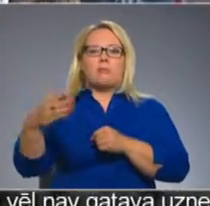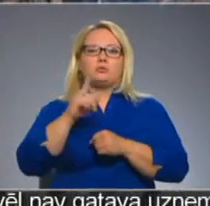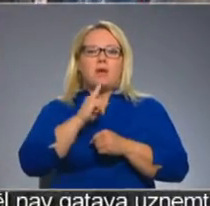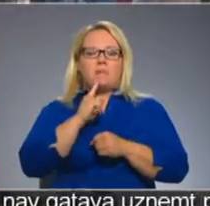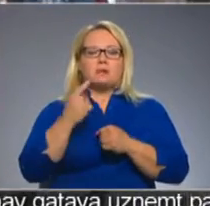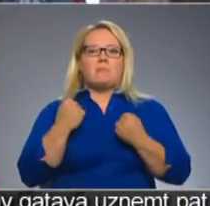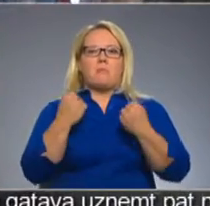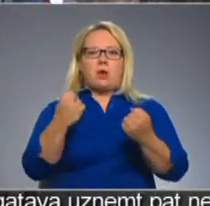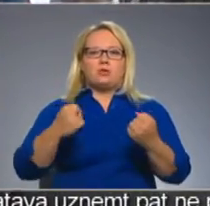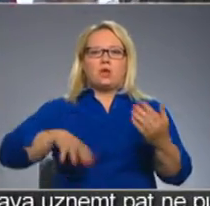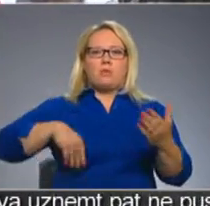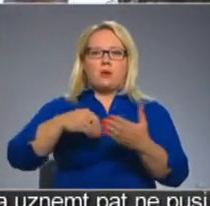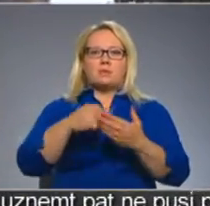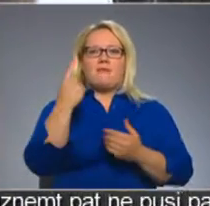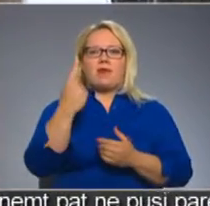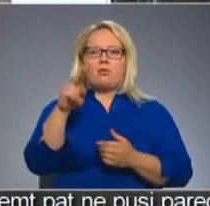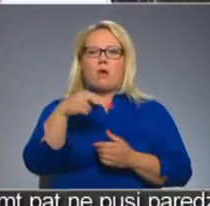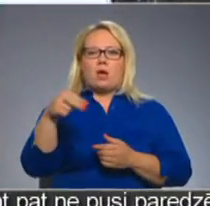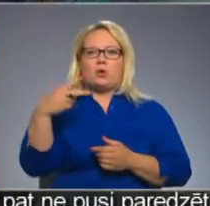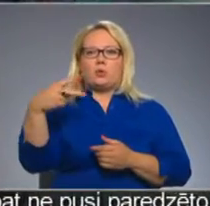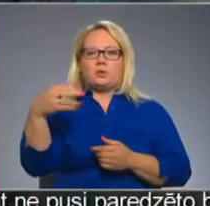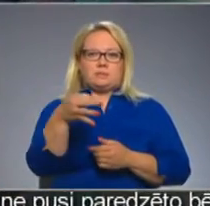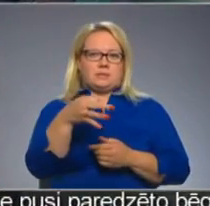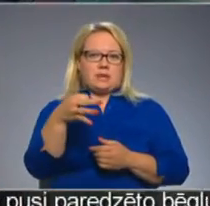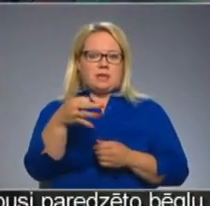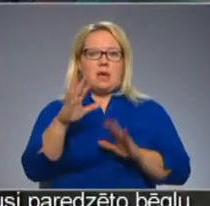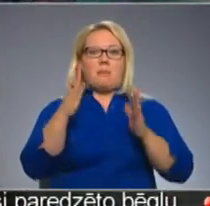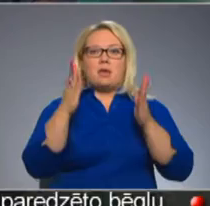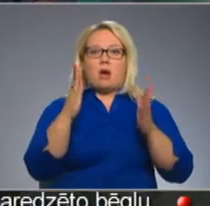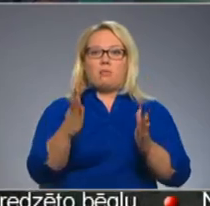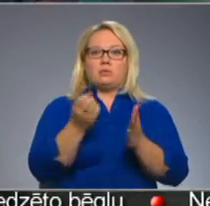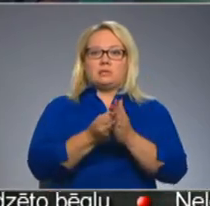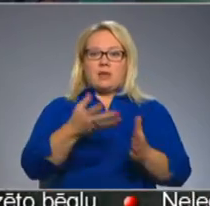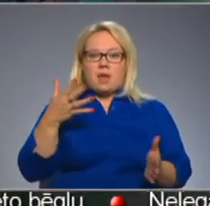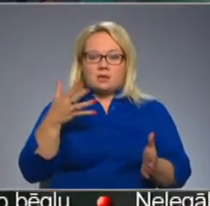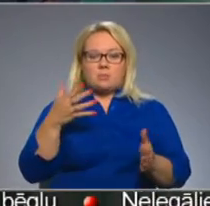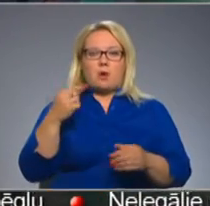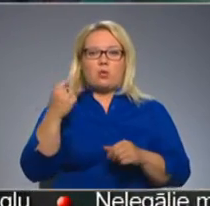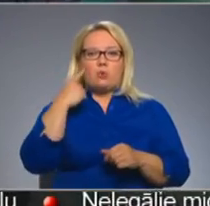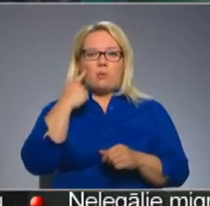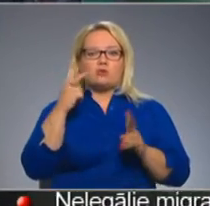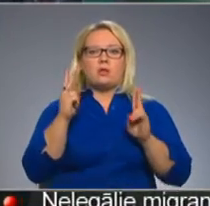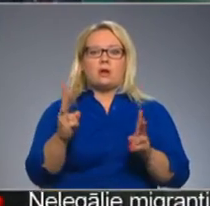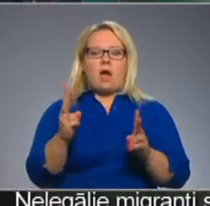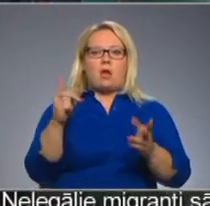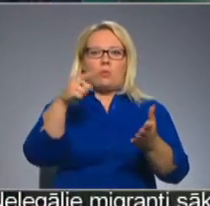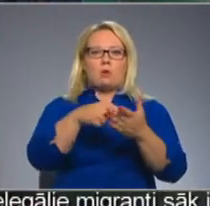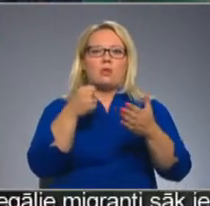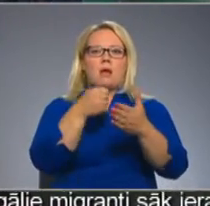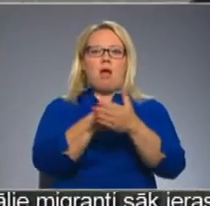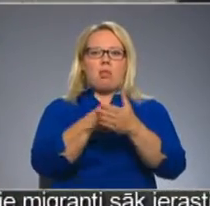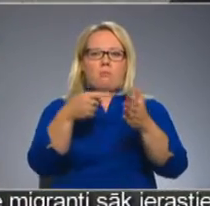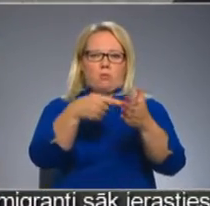šobrīd par braucienu maksā 1,20 eiro, taču, ja būšot sadārdzinājums, domāšot, kā nokļūt gala